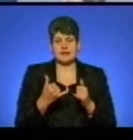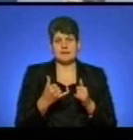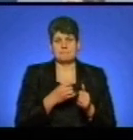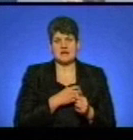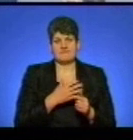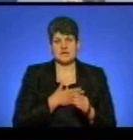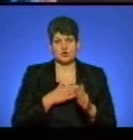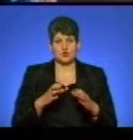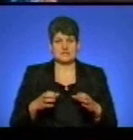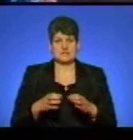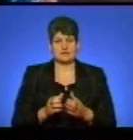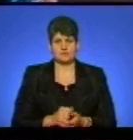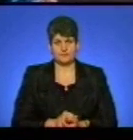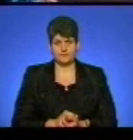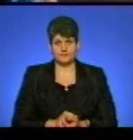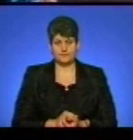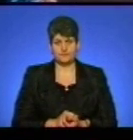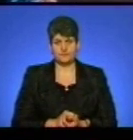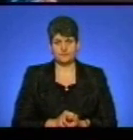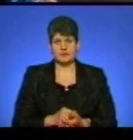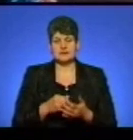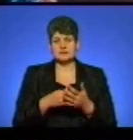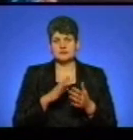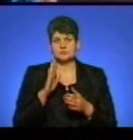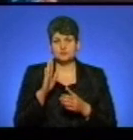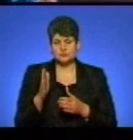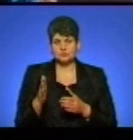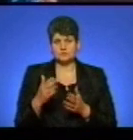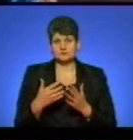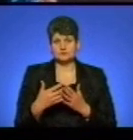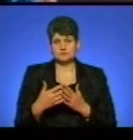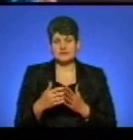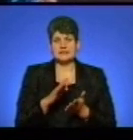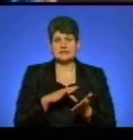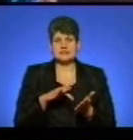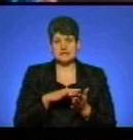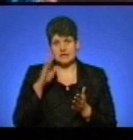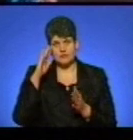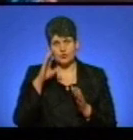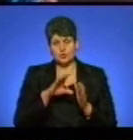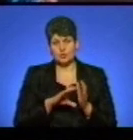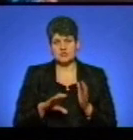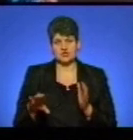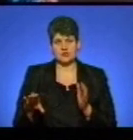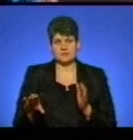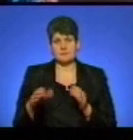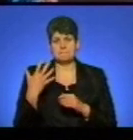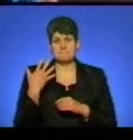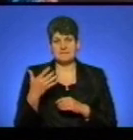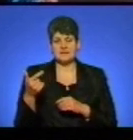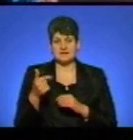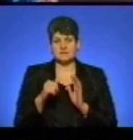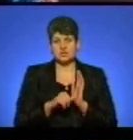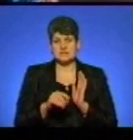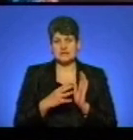сектору. Тарифи будуть становити на централізоване водопостачання 5 гривень